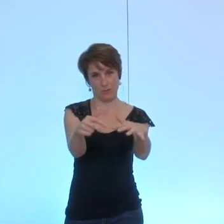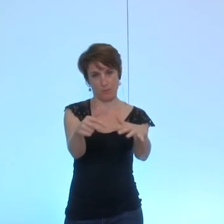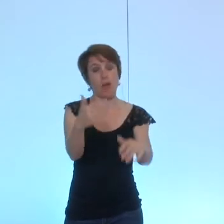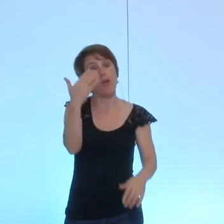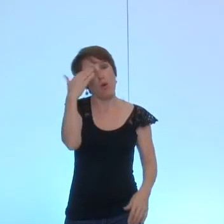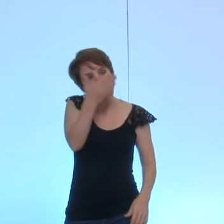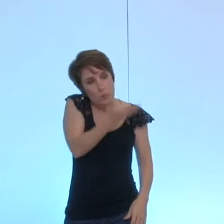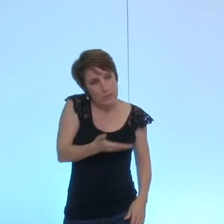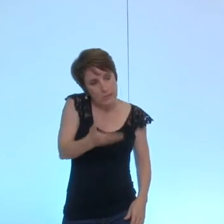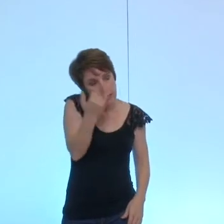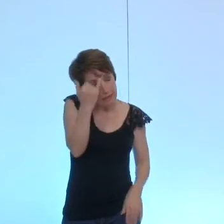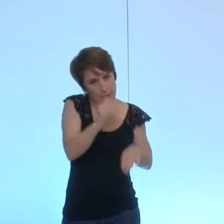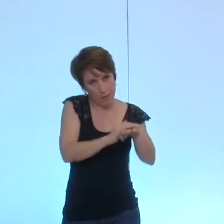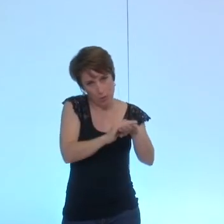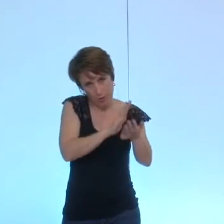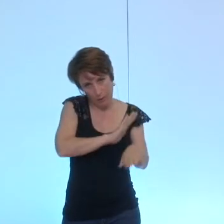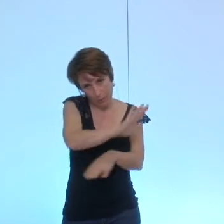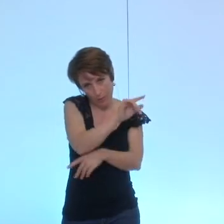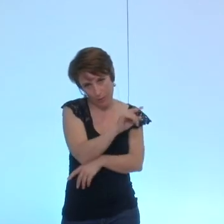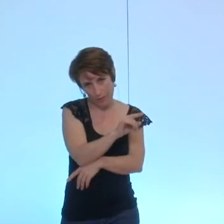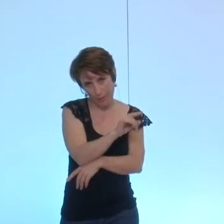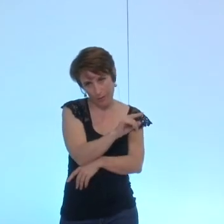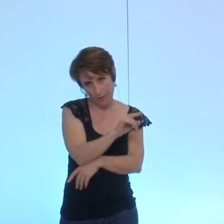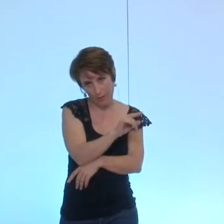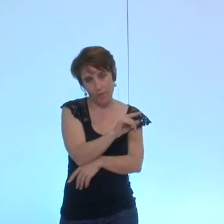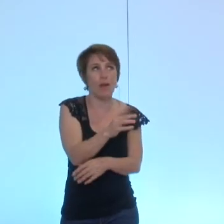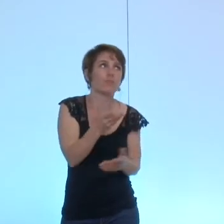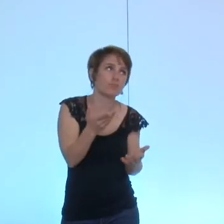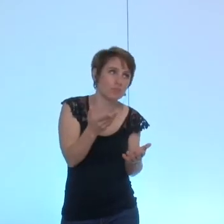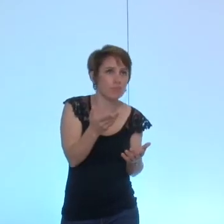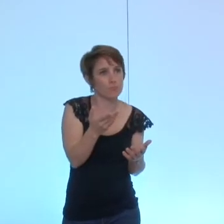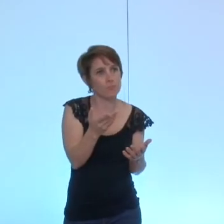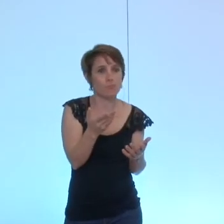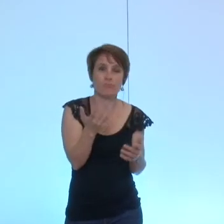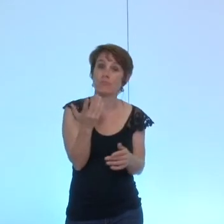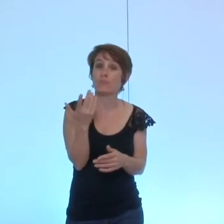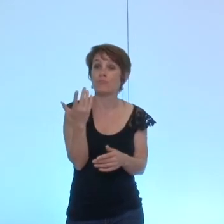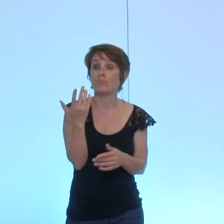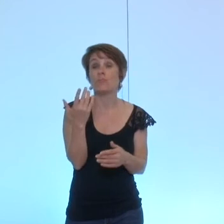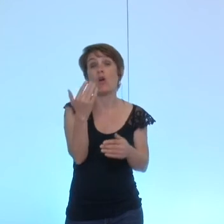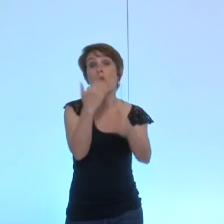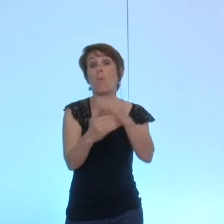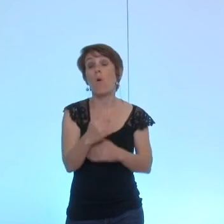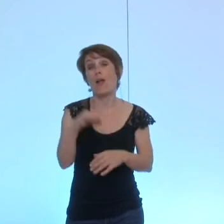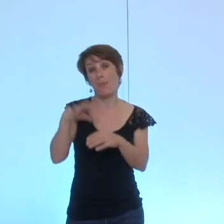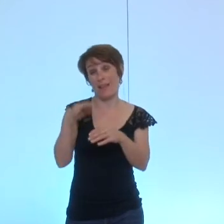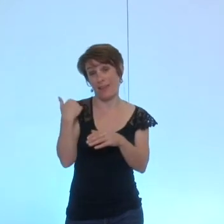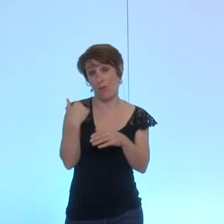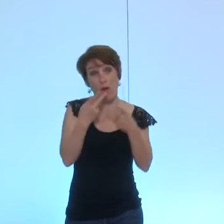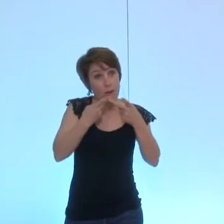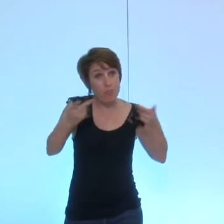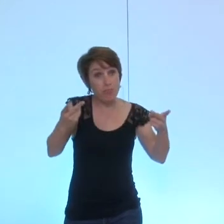intentions politiques en tous les cas affichées dans votre programme électoral et donc